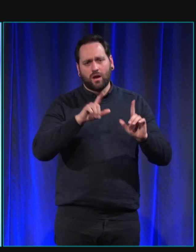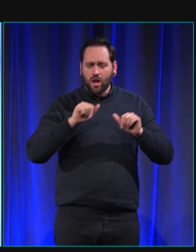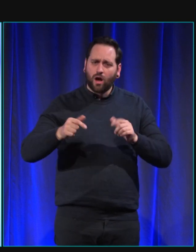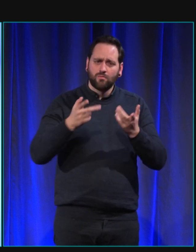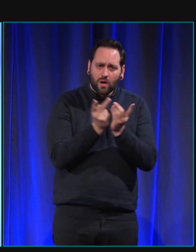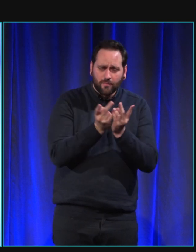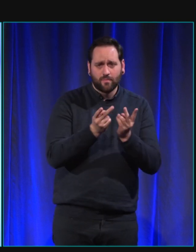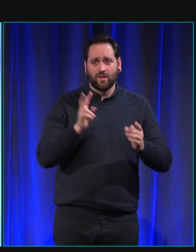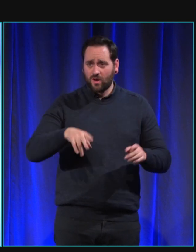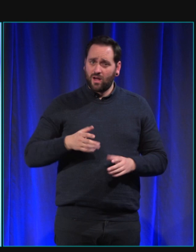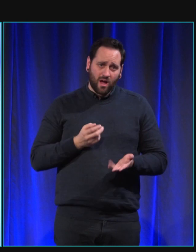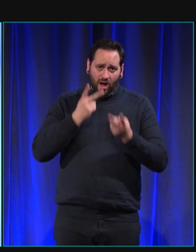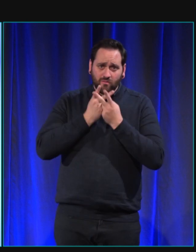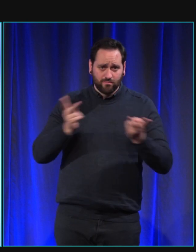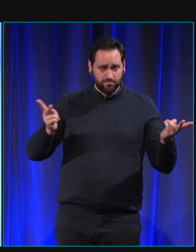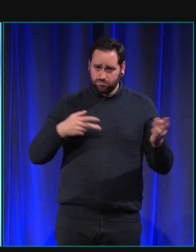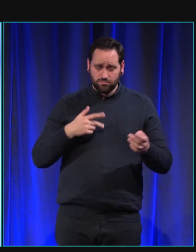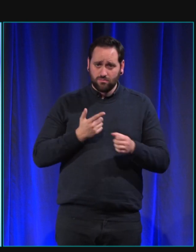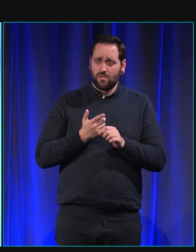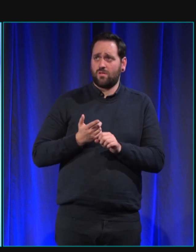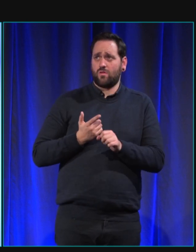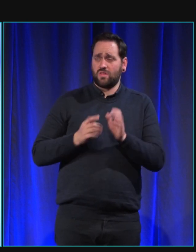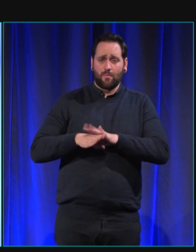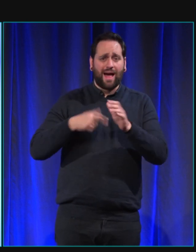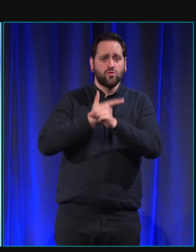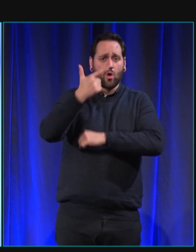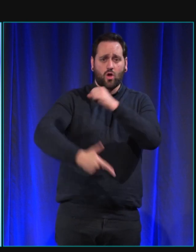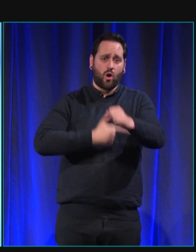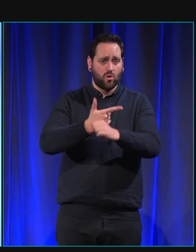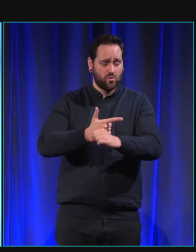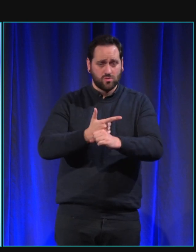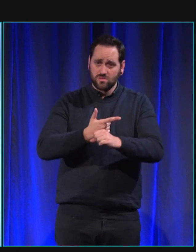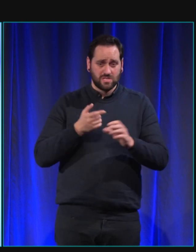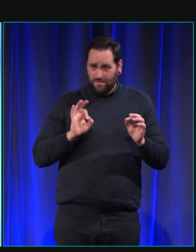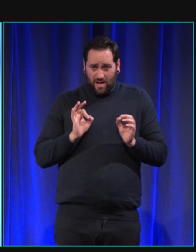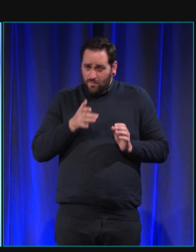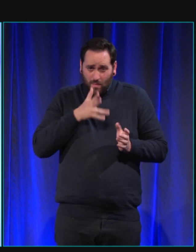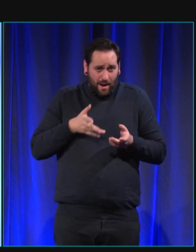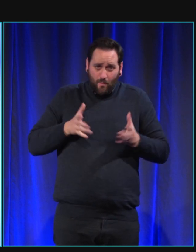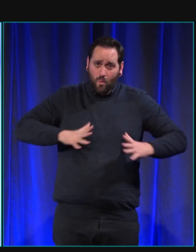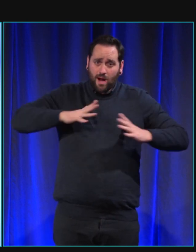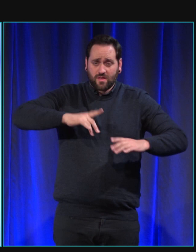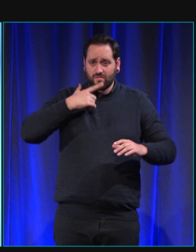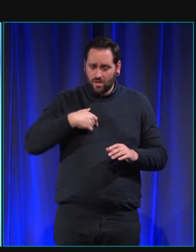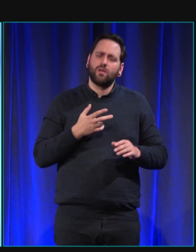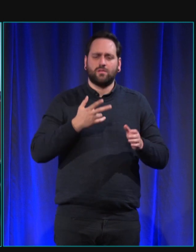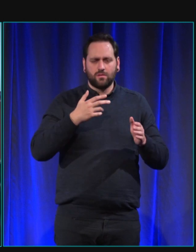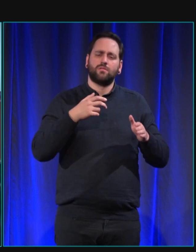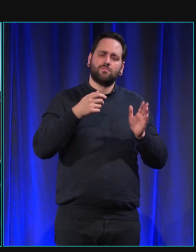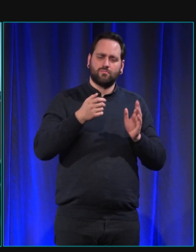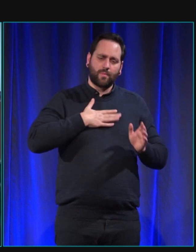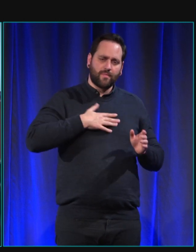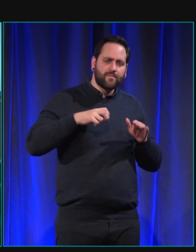grosses détentes qu'elle avait c'était quand j'allais chez mes parents soit en banlieue soit en province j'essayais d'y aller une fois par mois comme ça une fois par mois elle avait une grosse